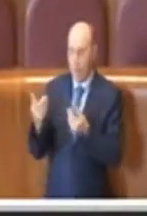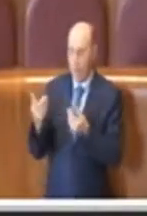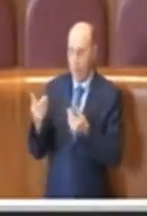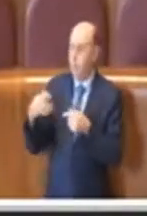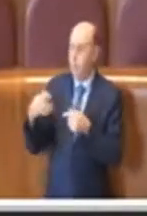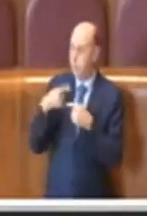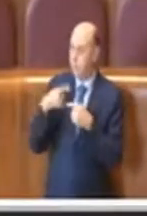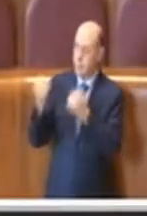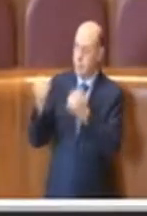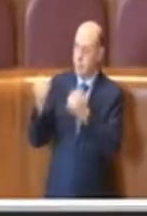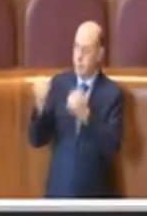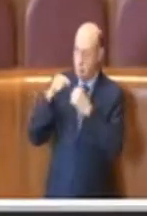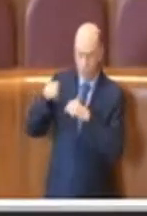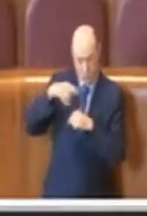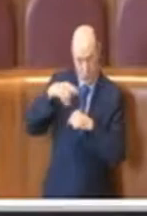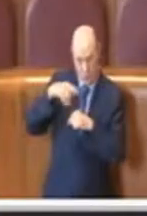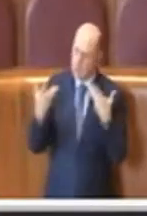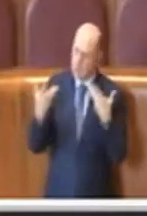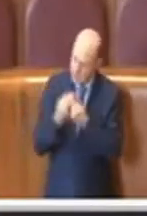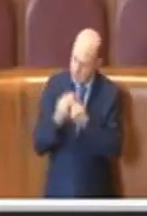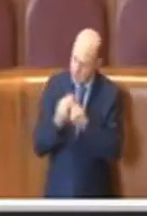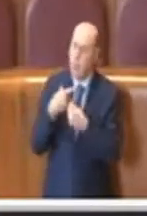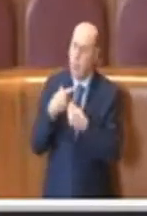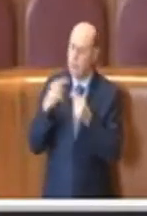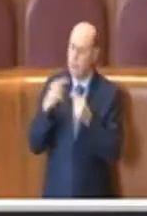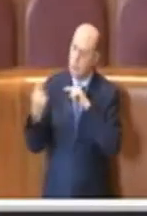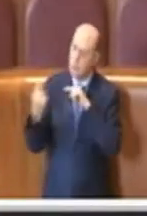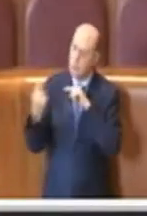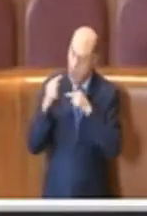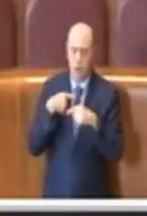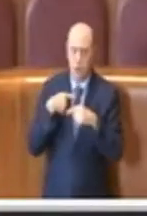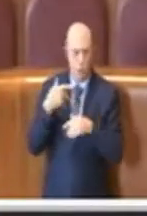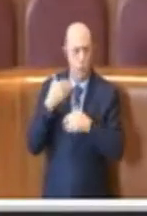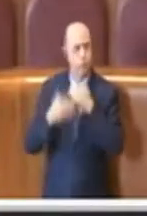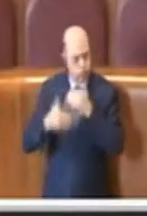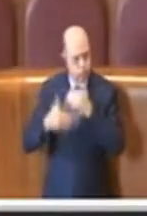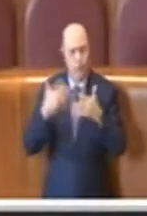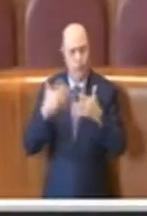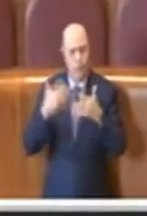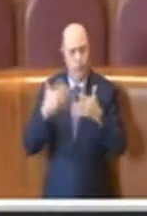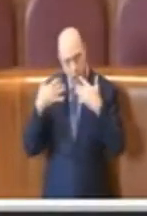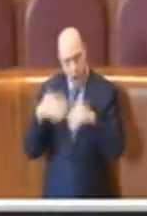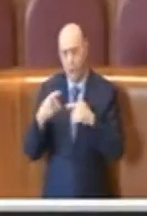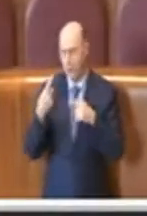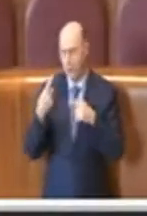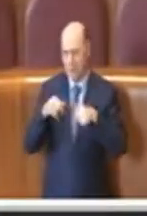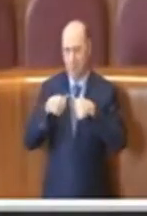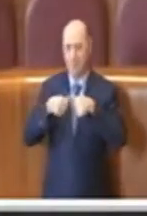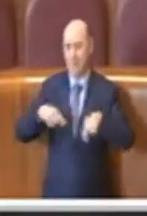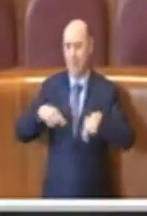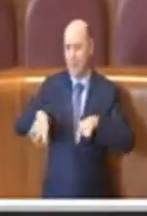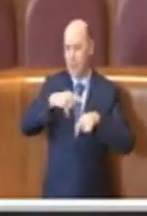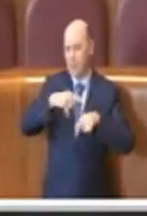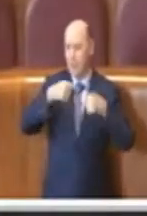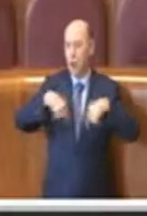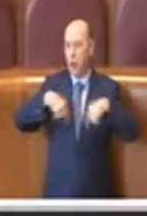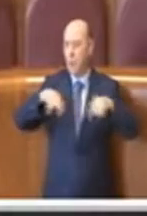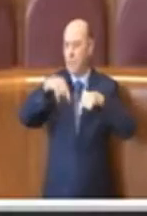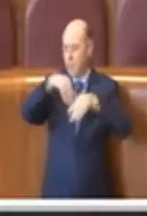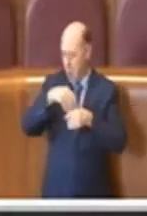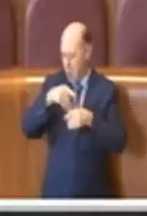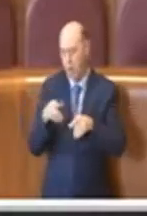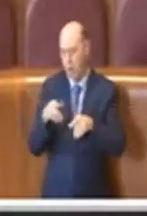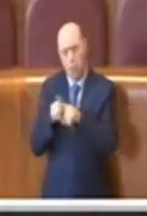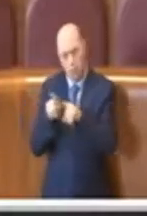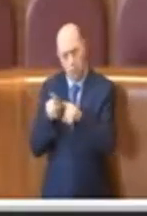avanti un dibattito proficuo anche in sede di commissione. Con l'approvazione di questa